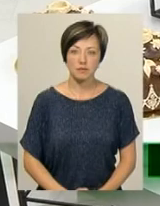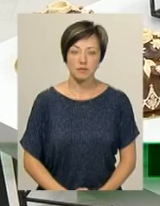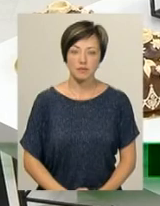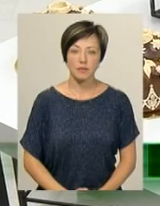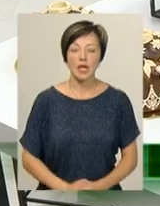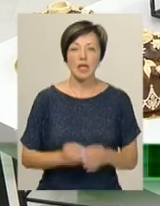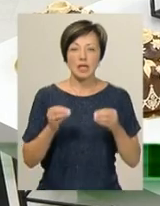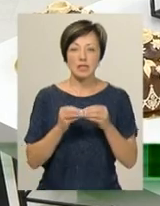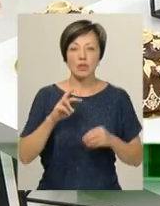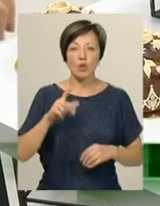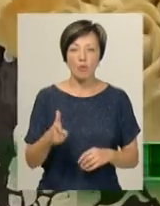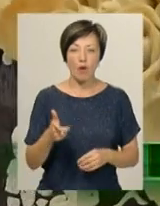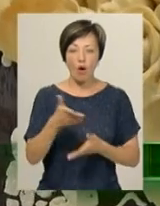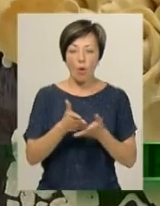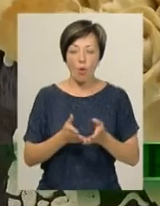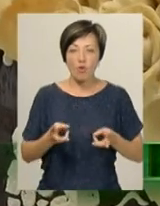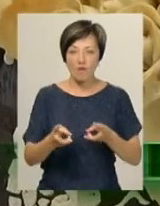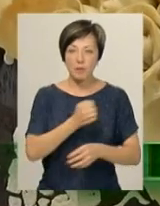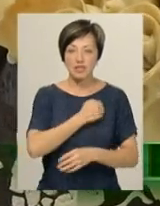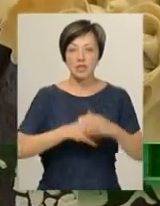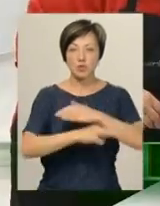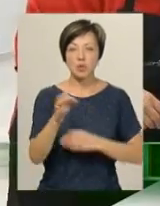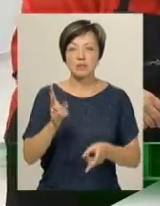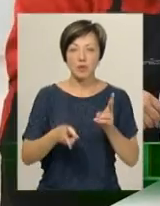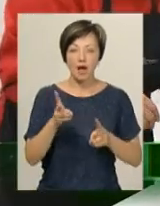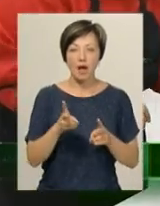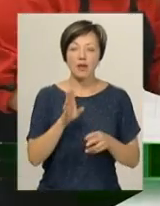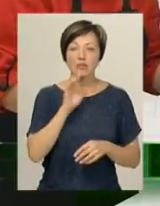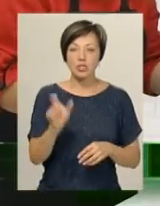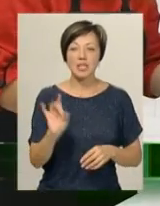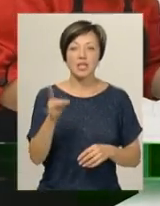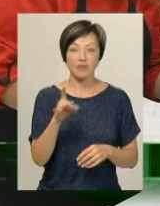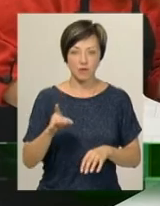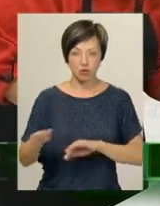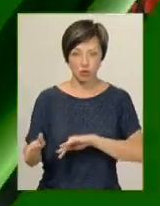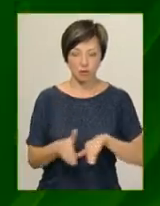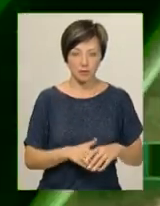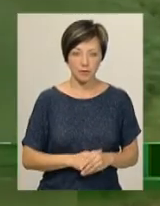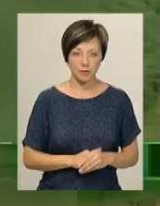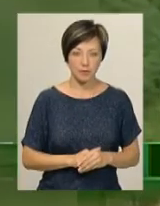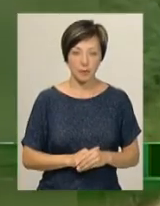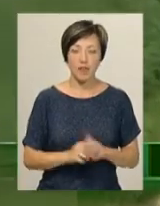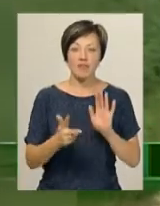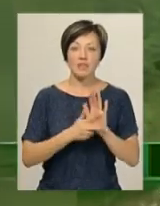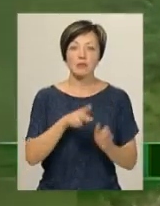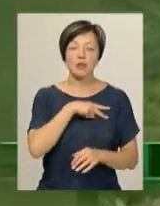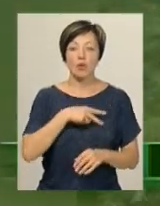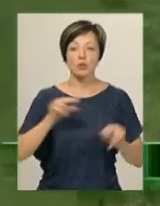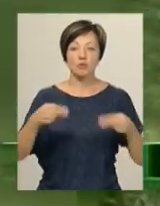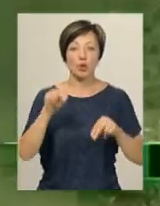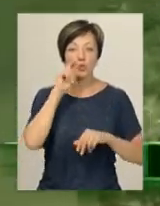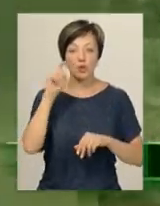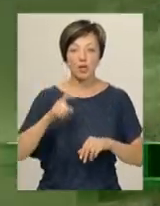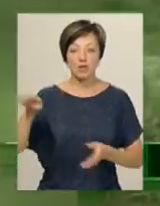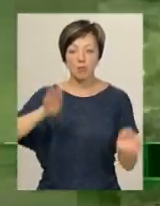10-килограмовий коровай для бійців на Сході спекла кулінар з Рівненщини Оксана Клюйко. 8 нагород Чемпіонату